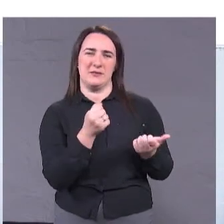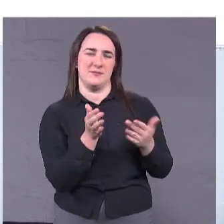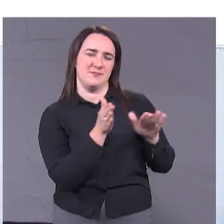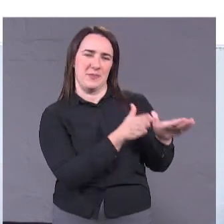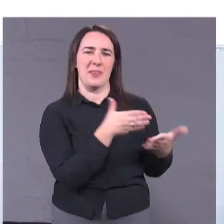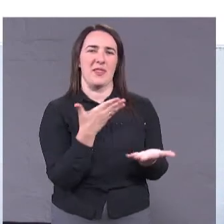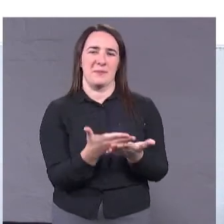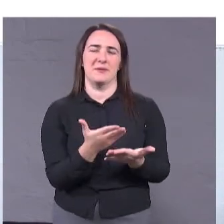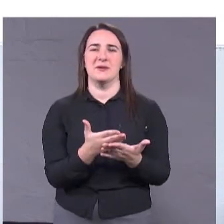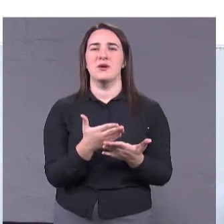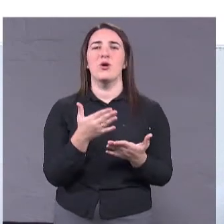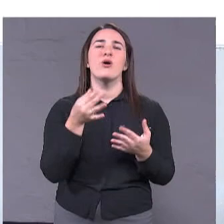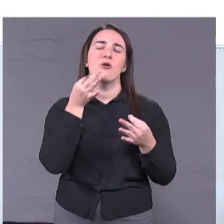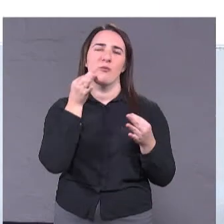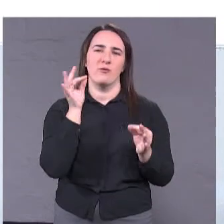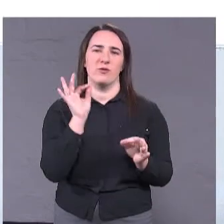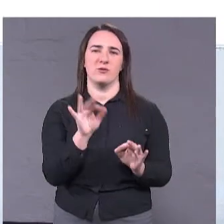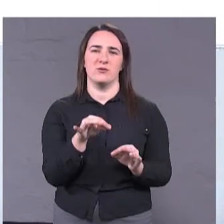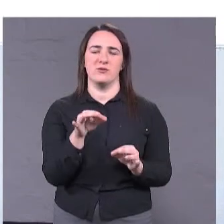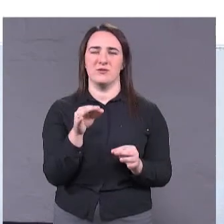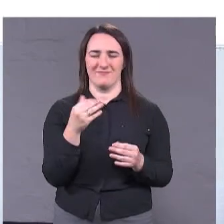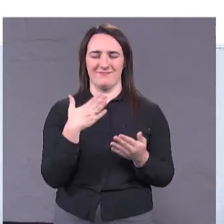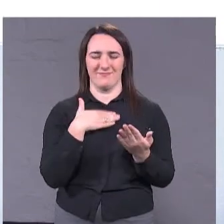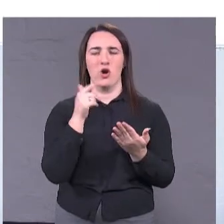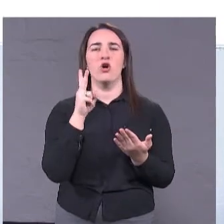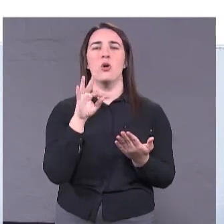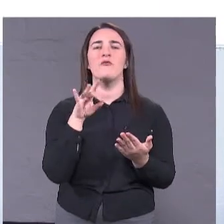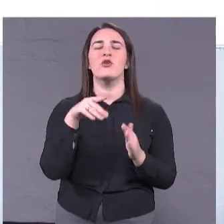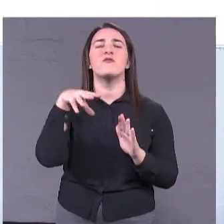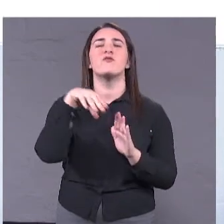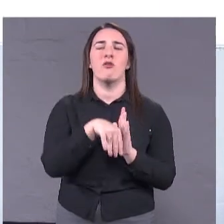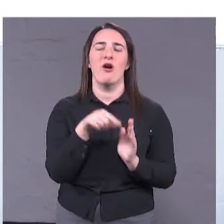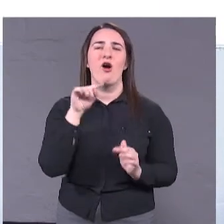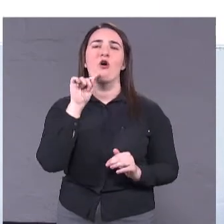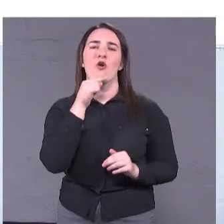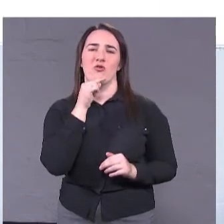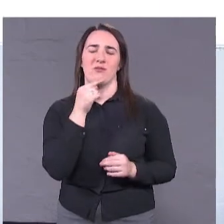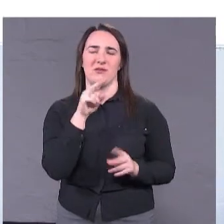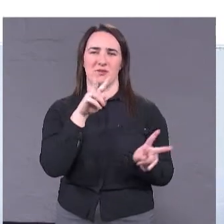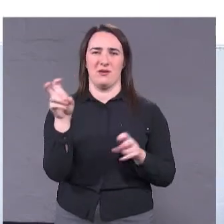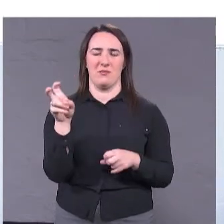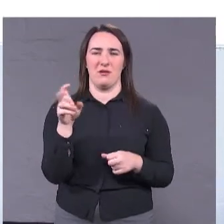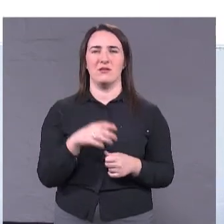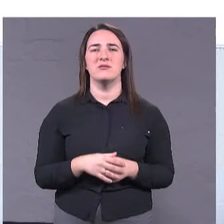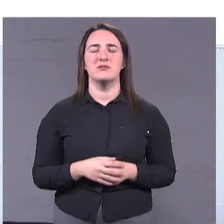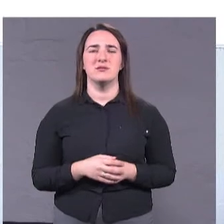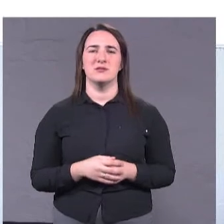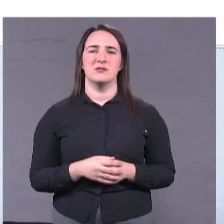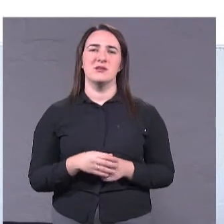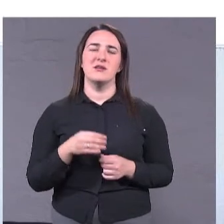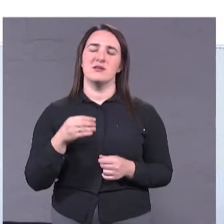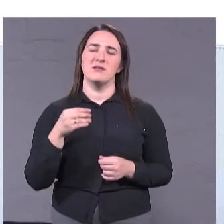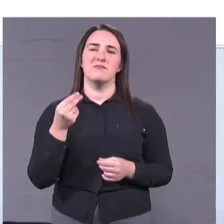комфорт, один із пунктов, який входит в комфорт, це економічне, таке, соотношення разниця между